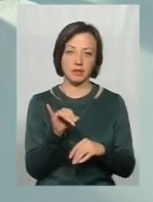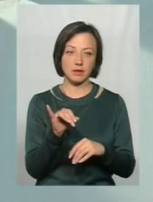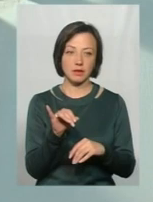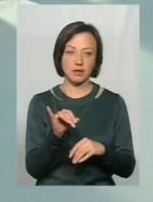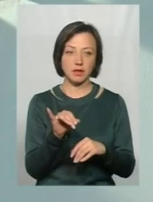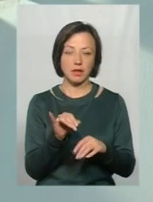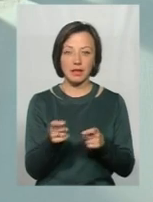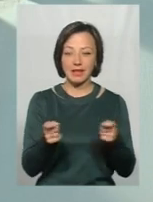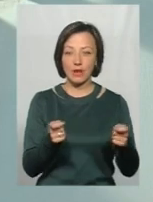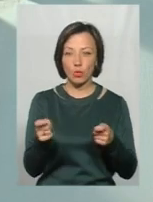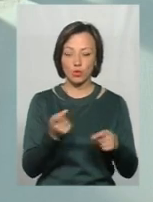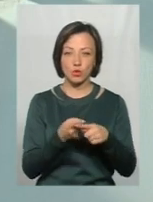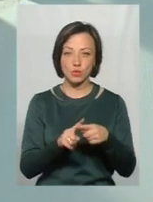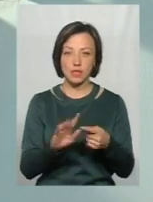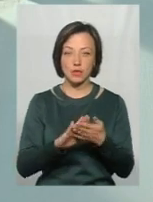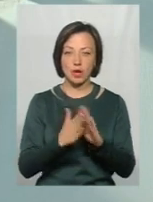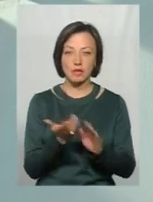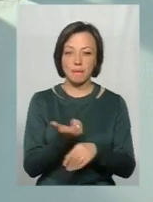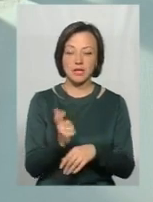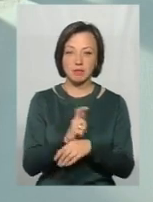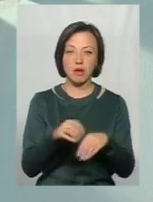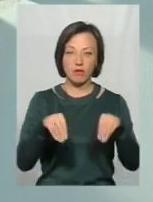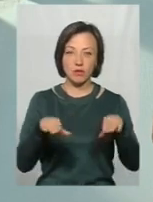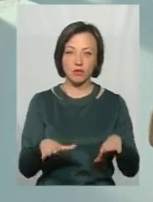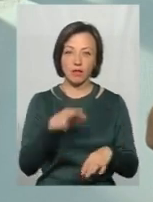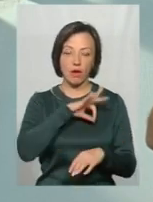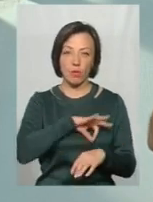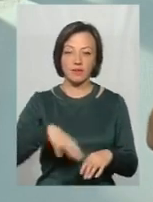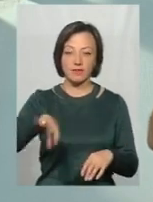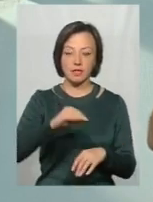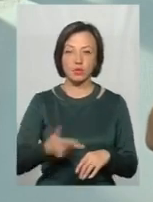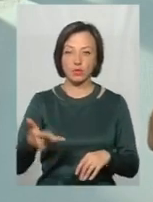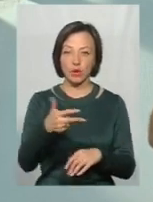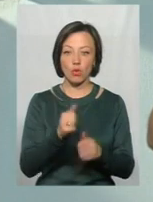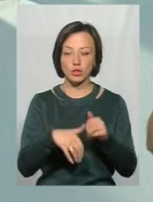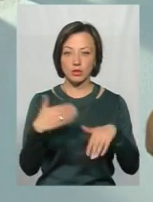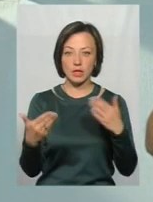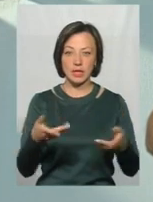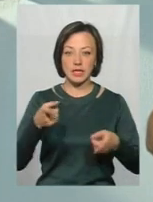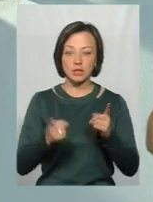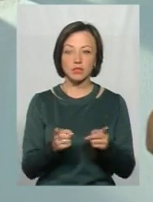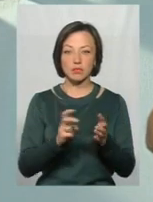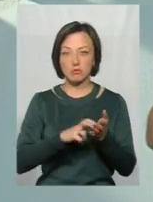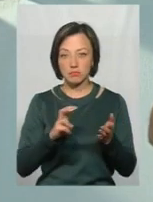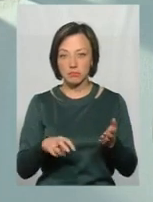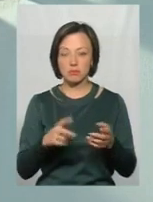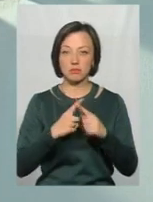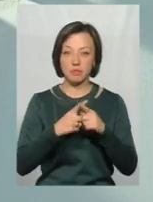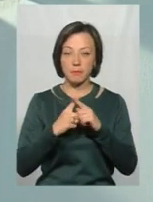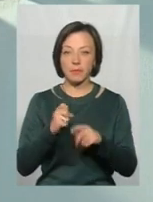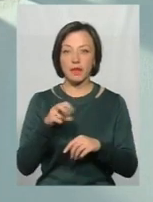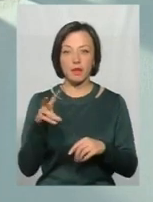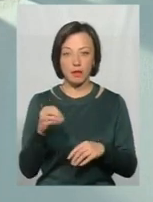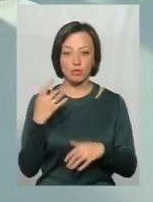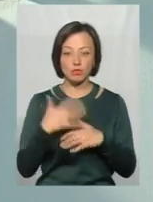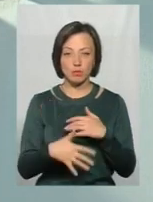скажімо, диригуючи цю ситуацію, максимально її вирішує на користь усіх сторін. Кожна із сторін десь дійсно чомусь поступається, але і